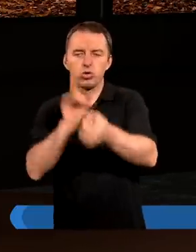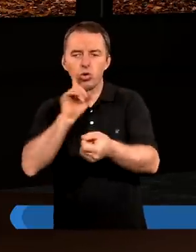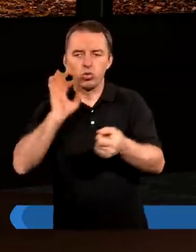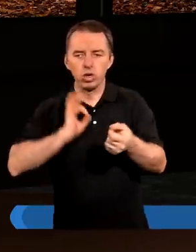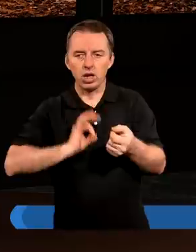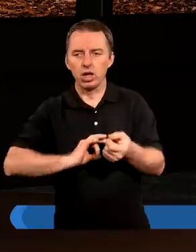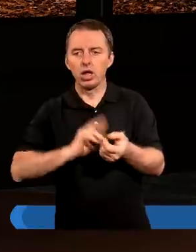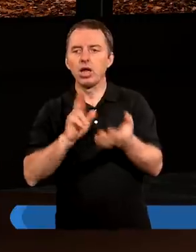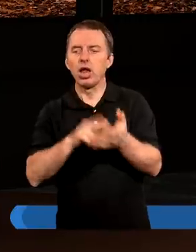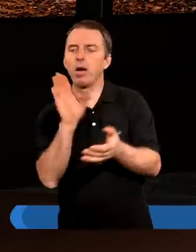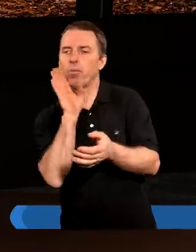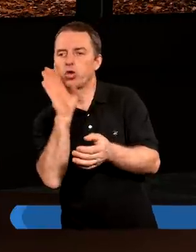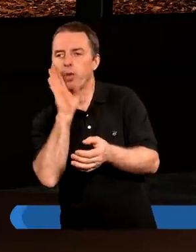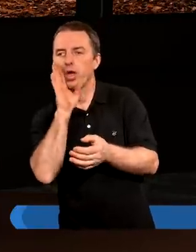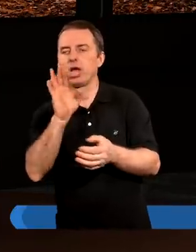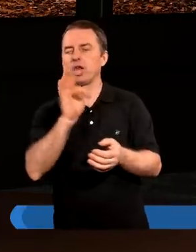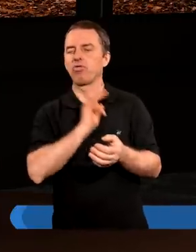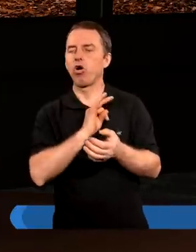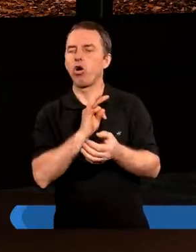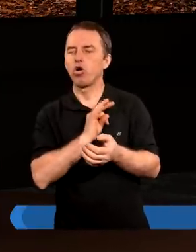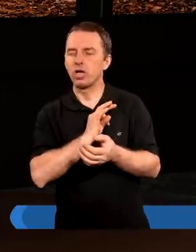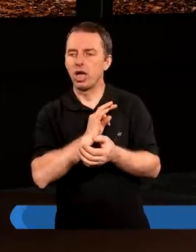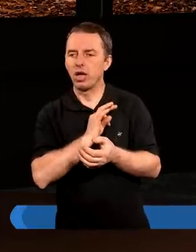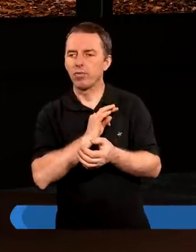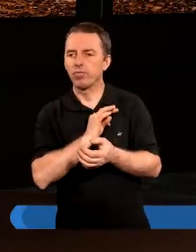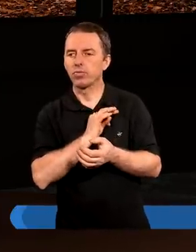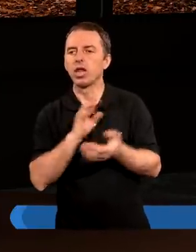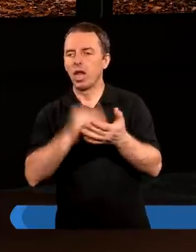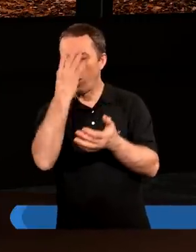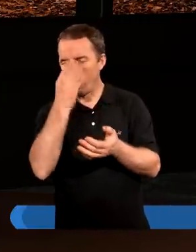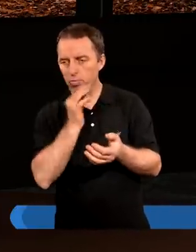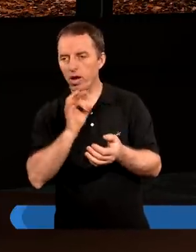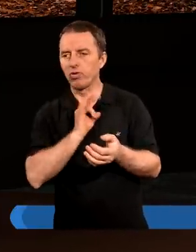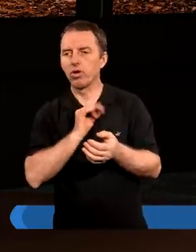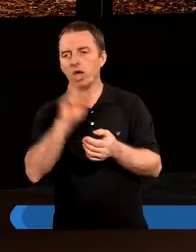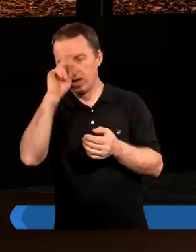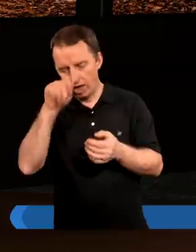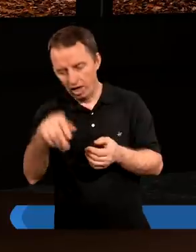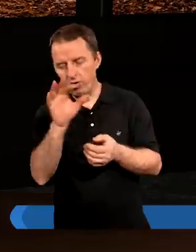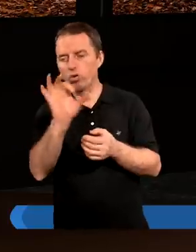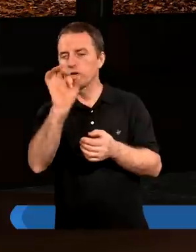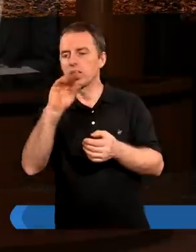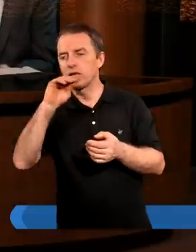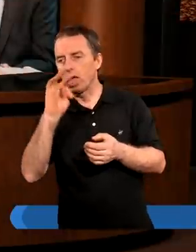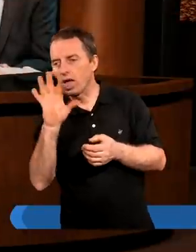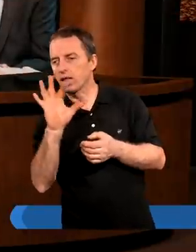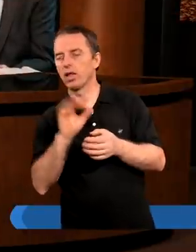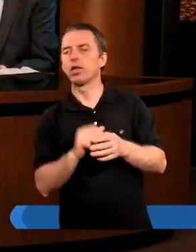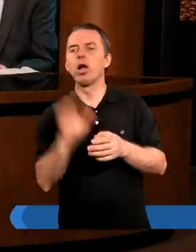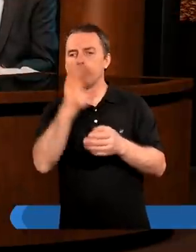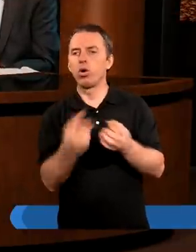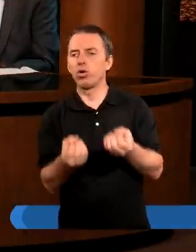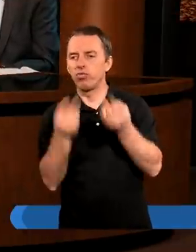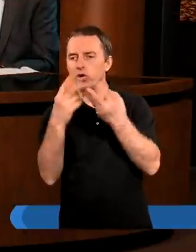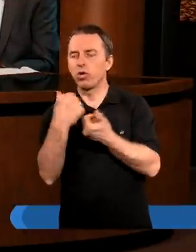syna na podobieństwo swoje, na obraz swój i nazwał go Set. Tak, gdy Bóg